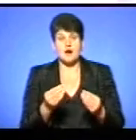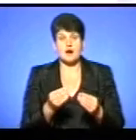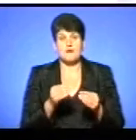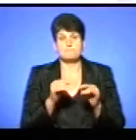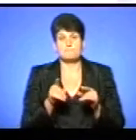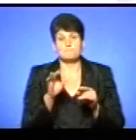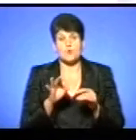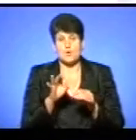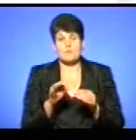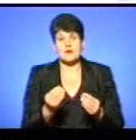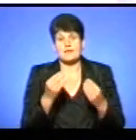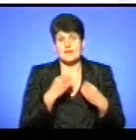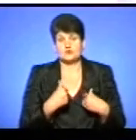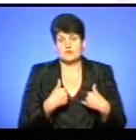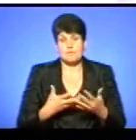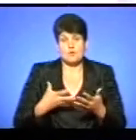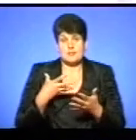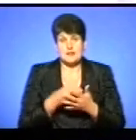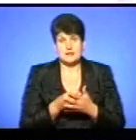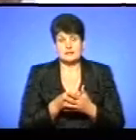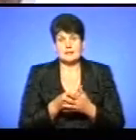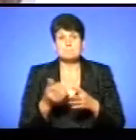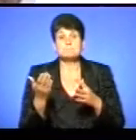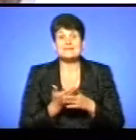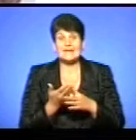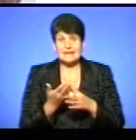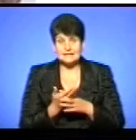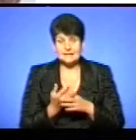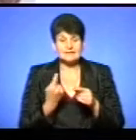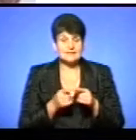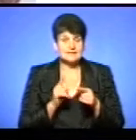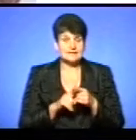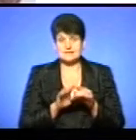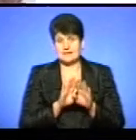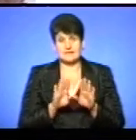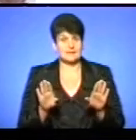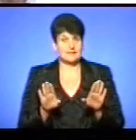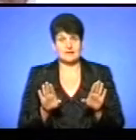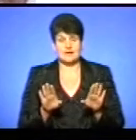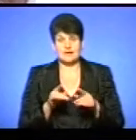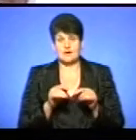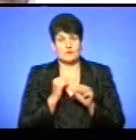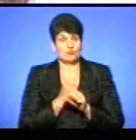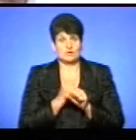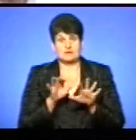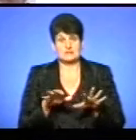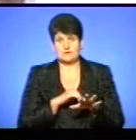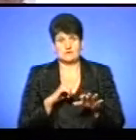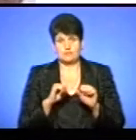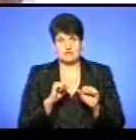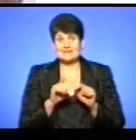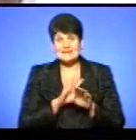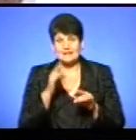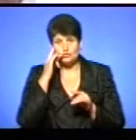оплату органу місцевого самоврядування ПІЛГ, це зовсім не функція місцевого самоврядування, це не то, що моя думка, думаю,